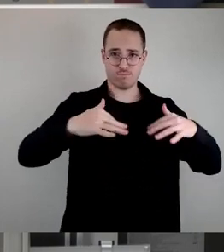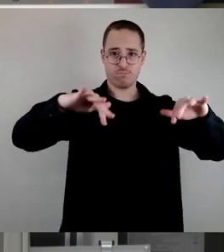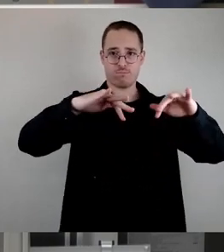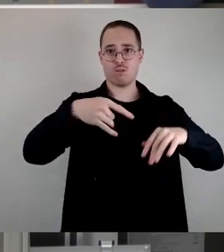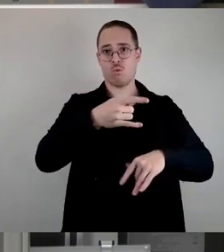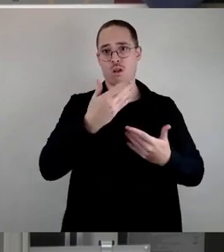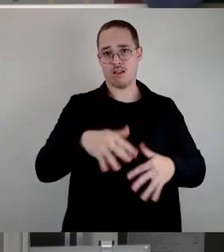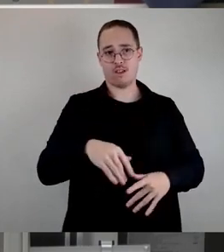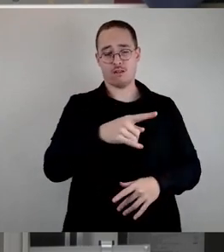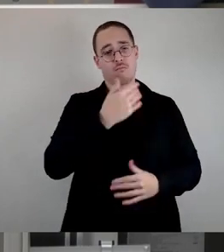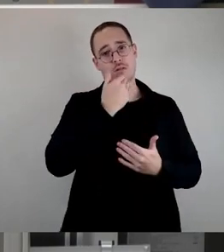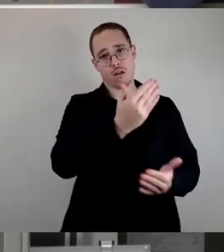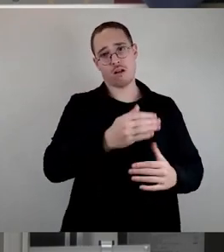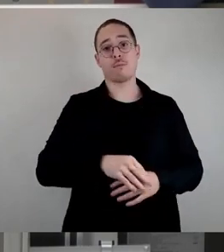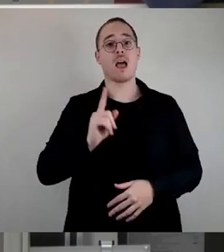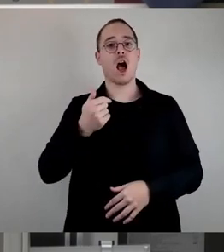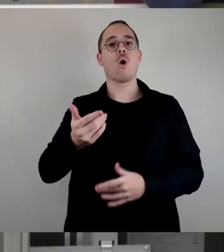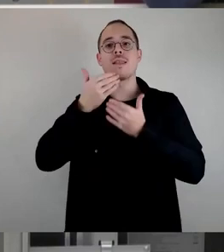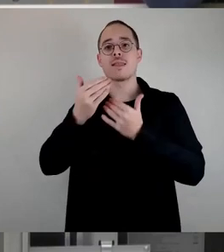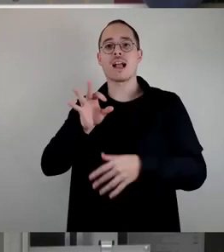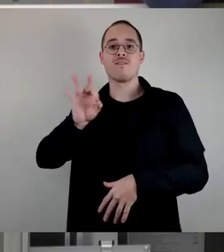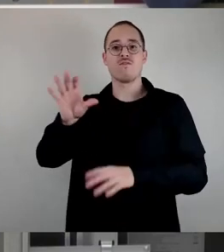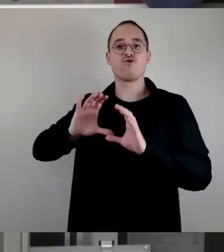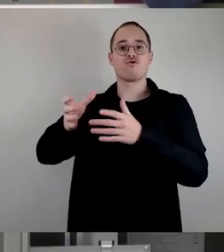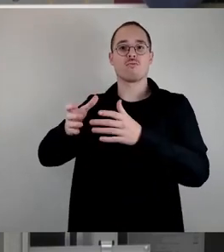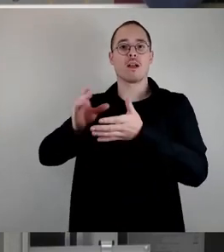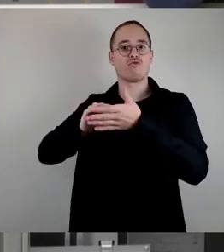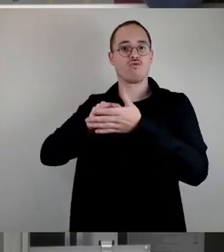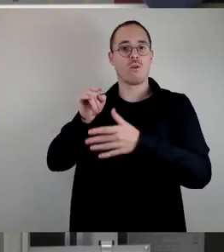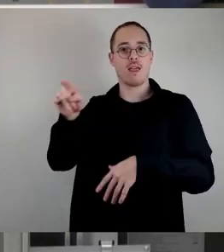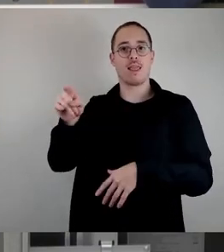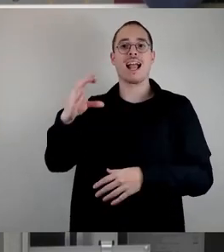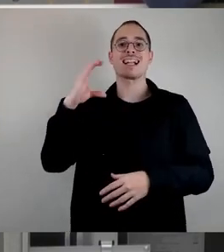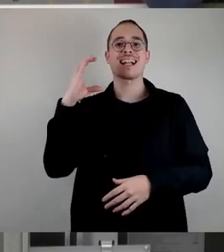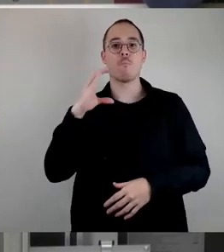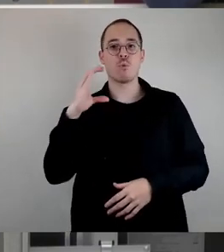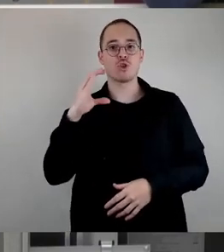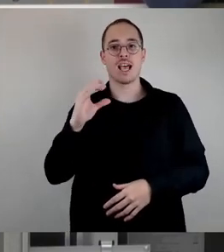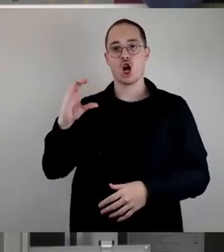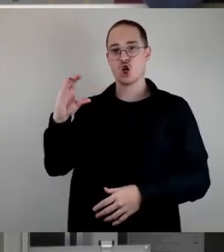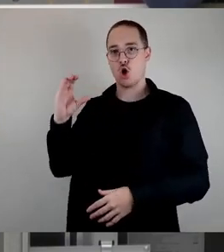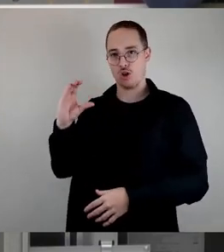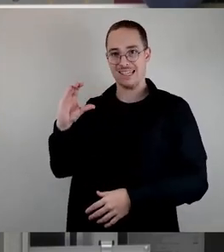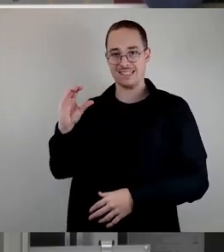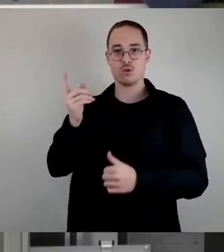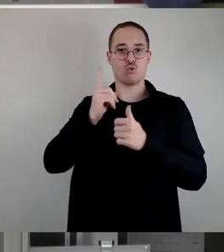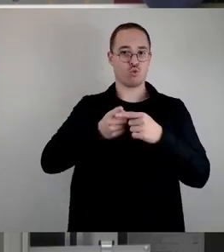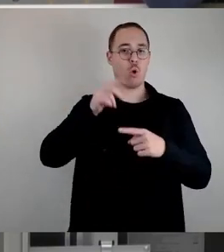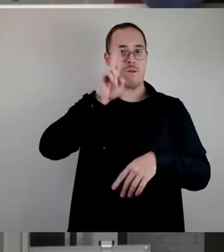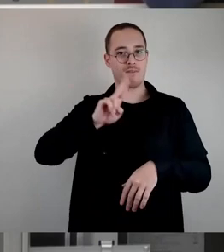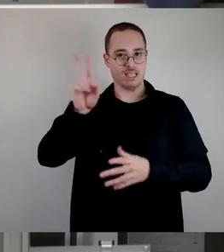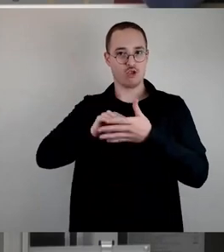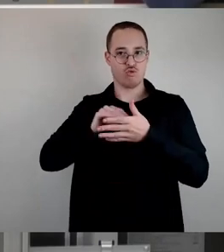Schulgemeinschaften von Campus Cordes und Universitätsschule, die diesen in der Tat in Sachsen nicht sehr leichten Weg gegangen sind.